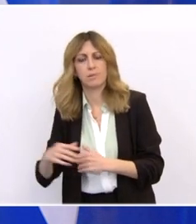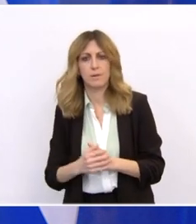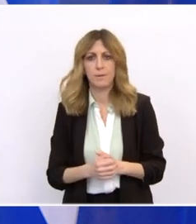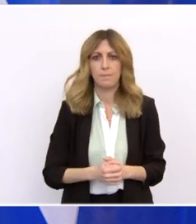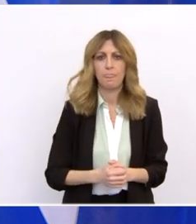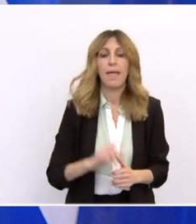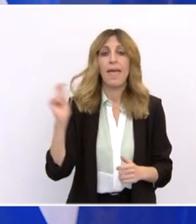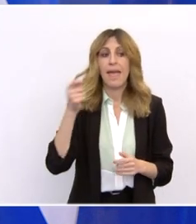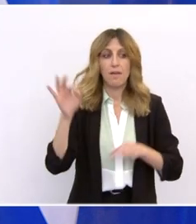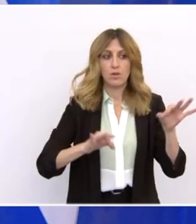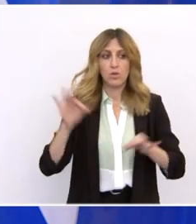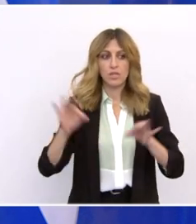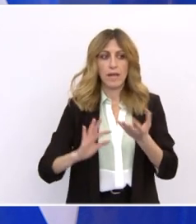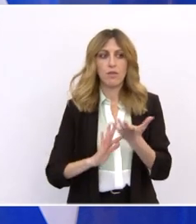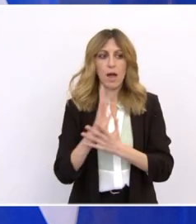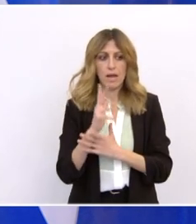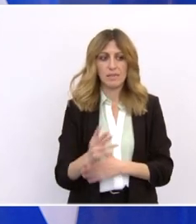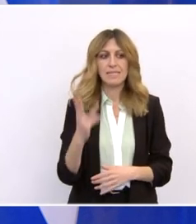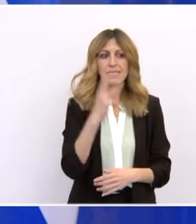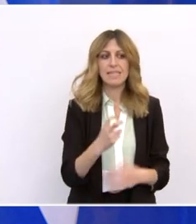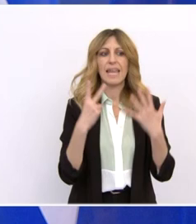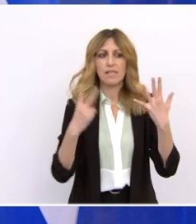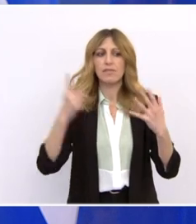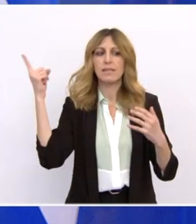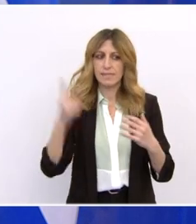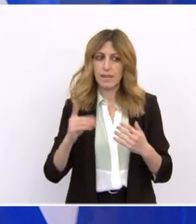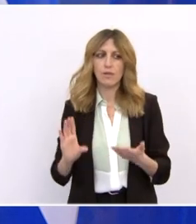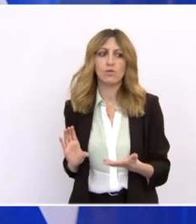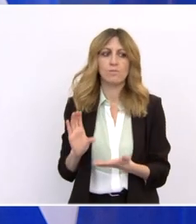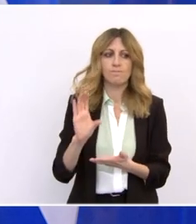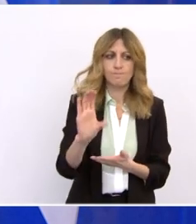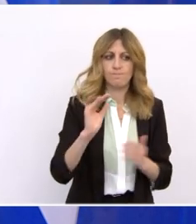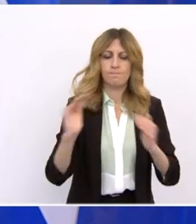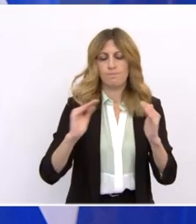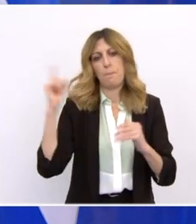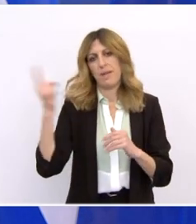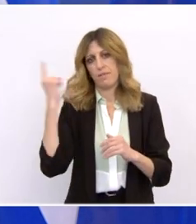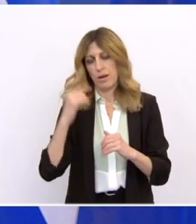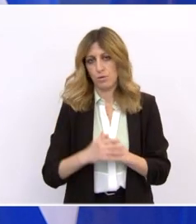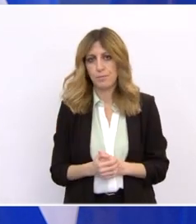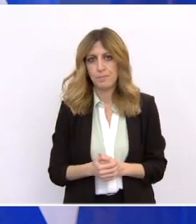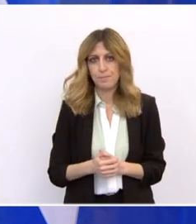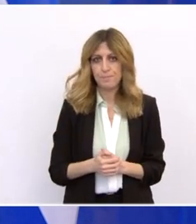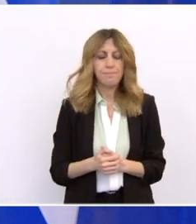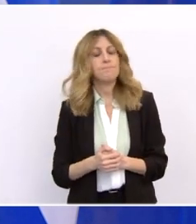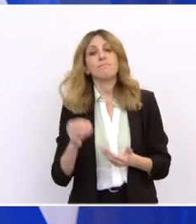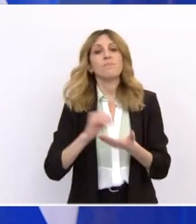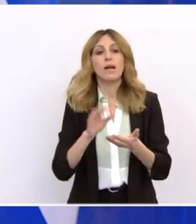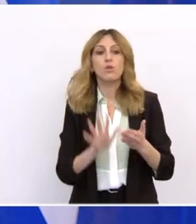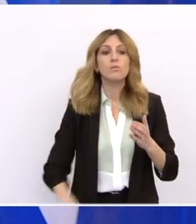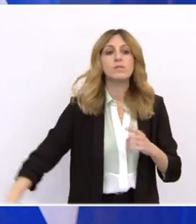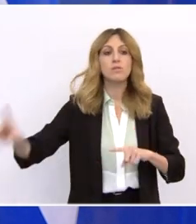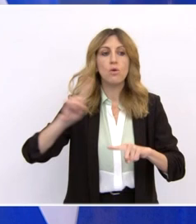Σχεδίου Ανάκαμψης. Για δράσεις όπως, παραδείγματος χάρη, η χωροταξική μεταρρύθμιση σε όλη την επικράτεια, έργο